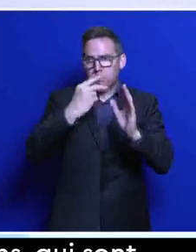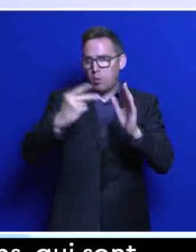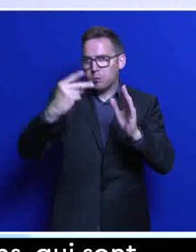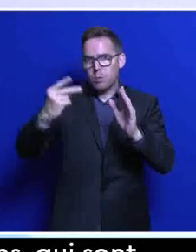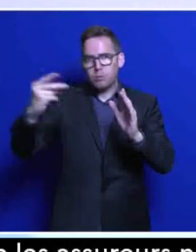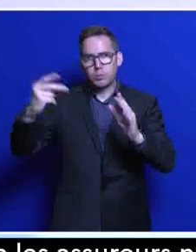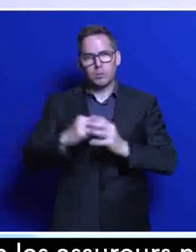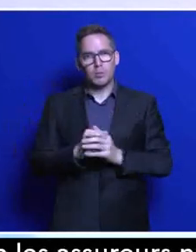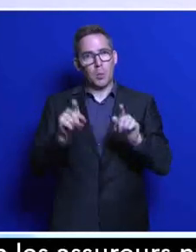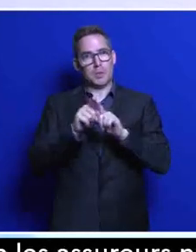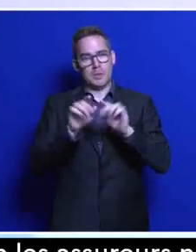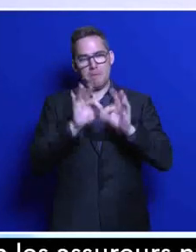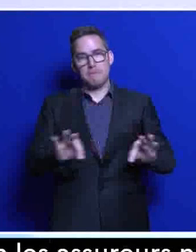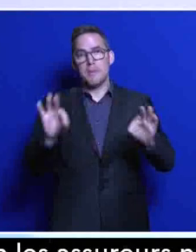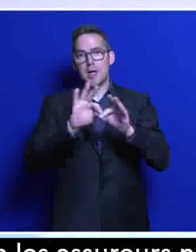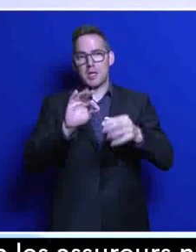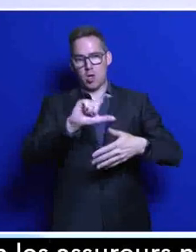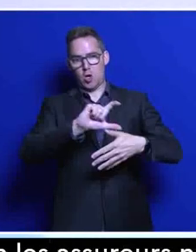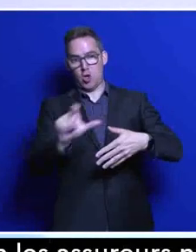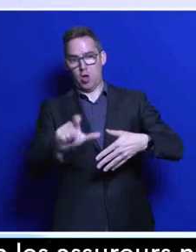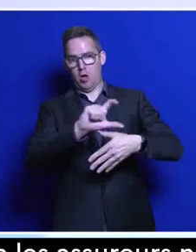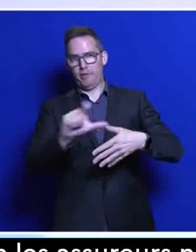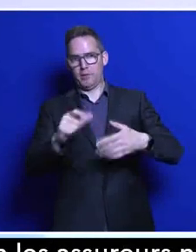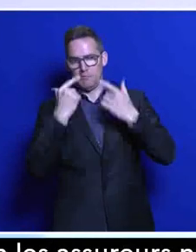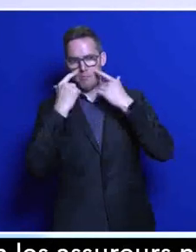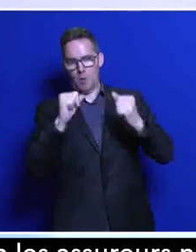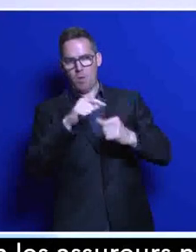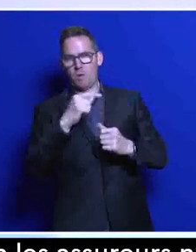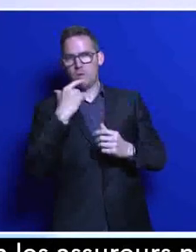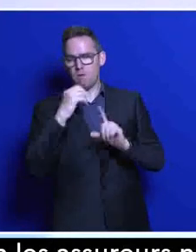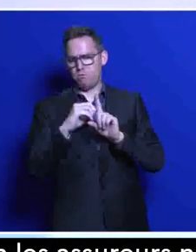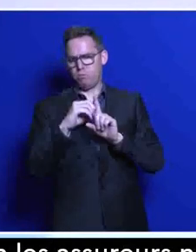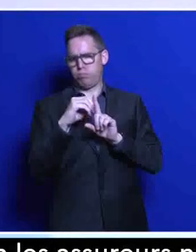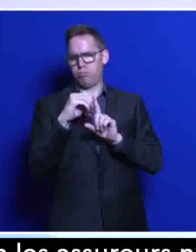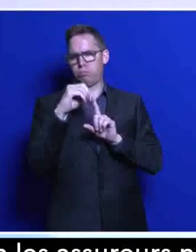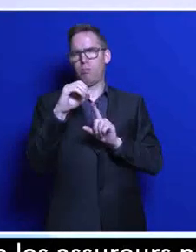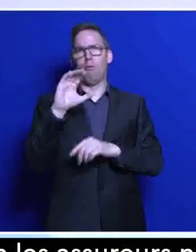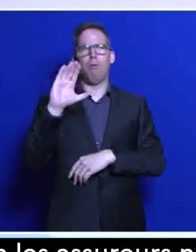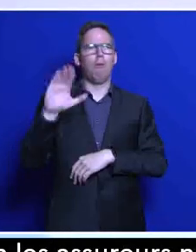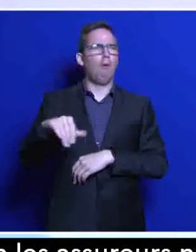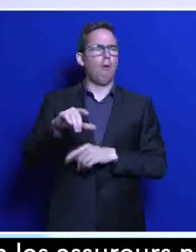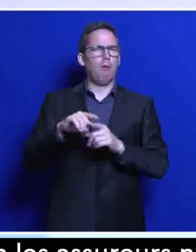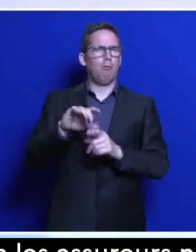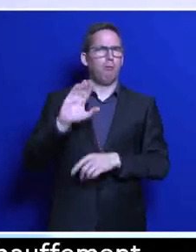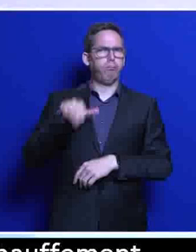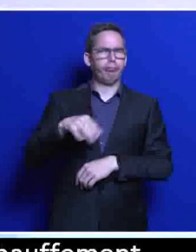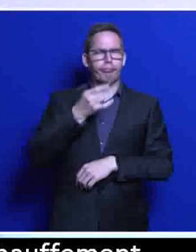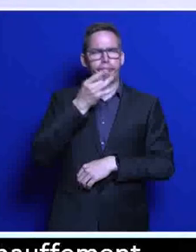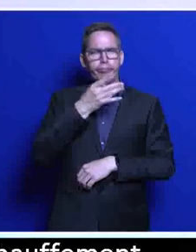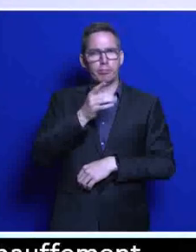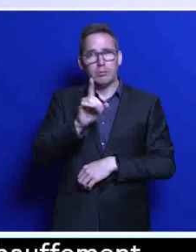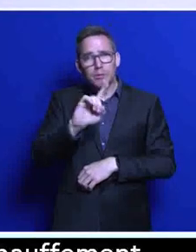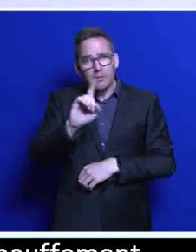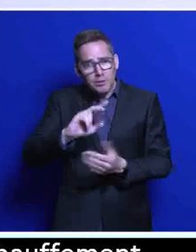dans les pays du Golfe aussi. L'accélération du réchauffement climatique n'est plus une vague idée qui flotte dans les journaux. Elle est une